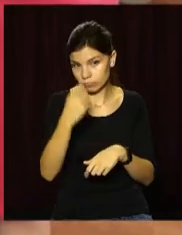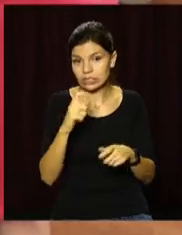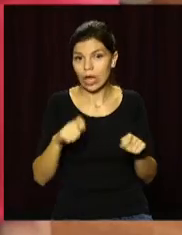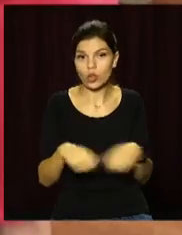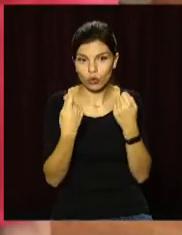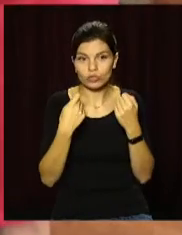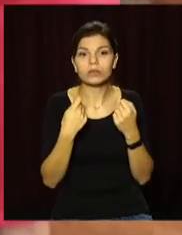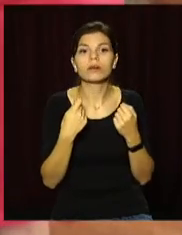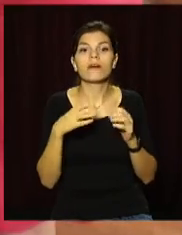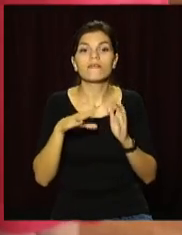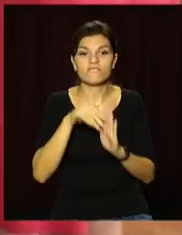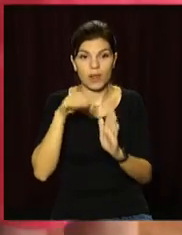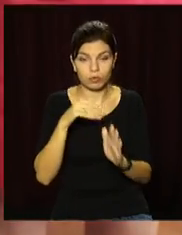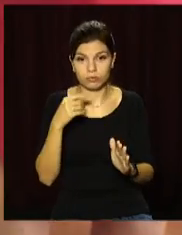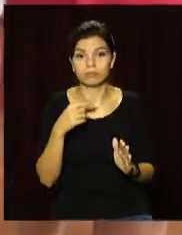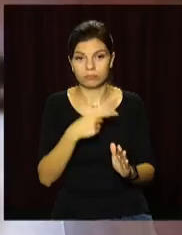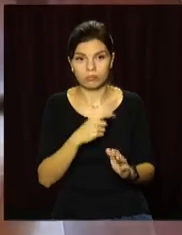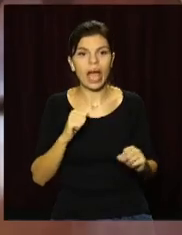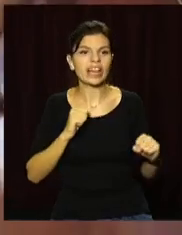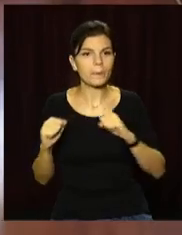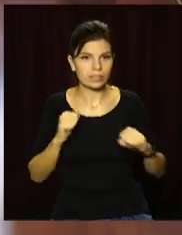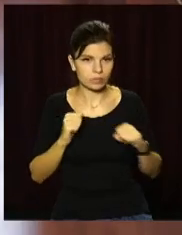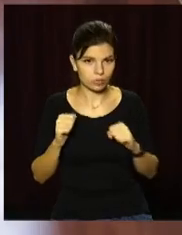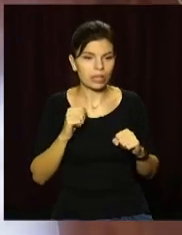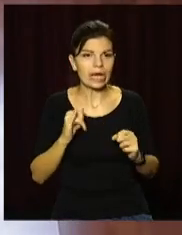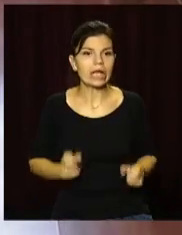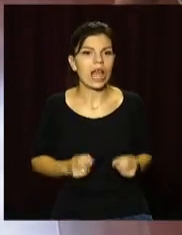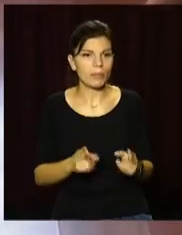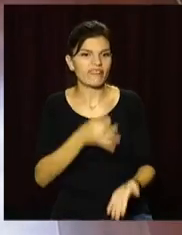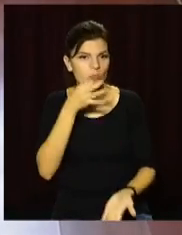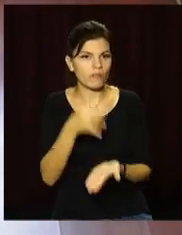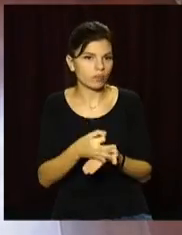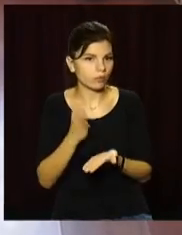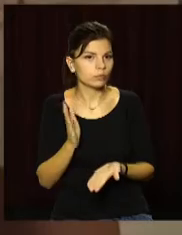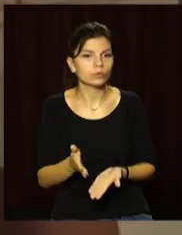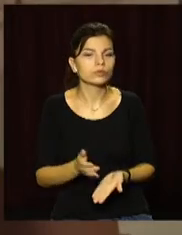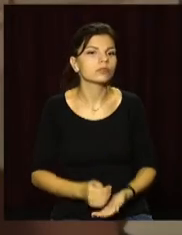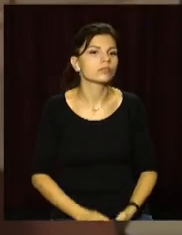порушення виборчого законодавства передбачена адміністративна та кримінальна відповідальність.